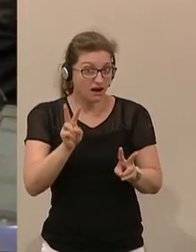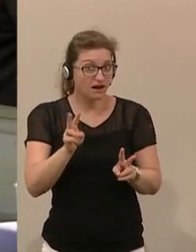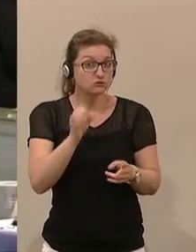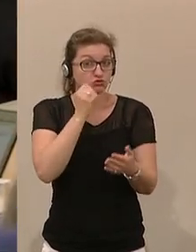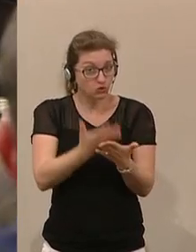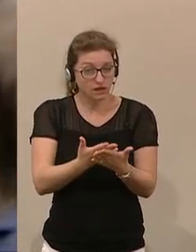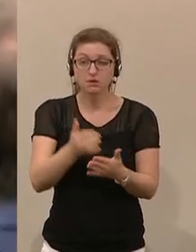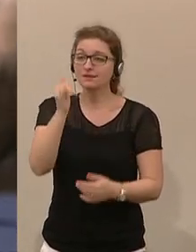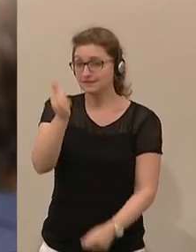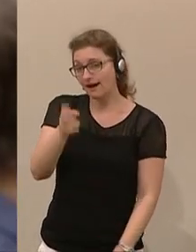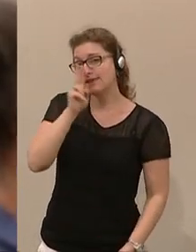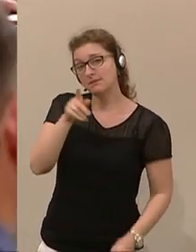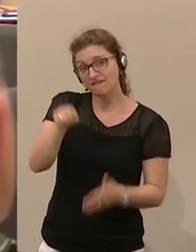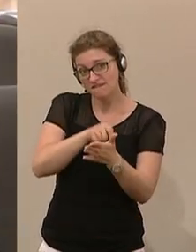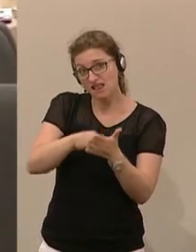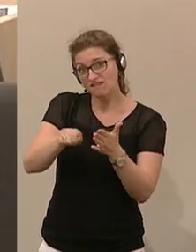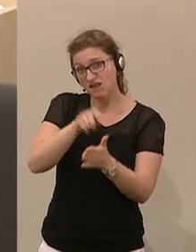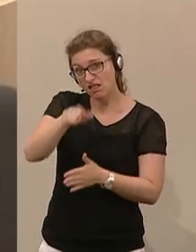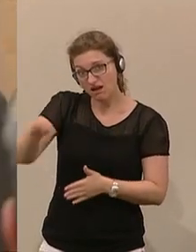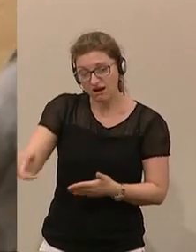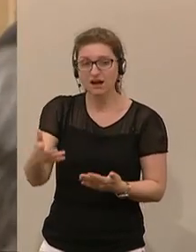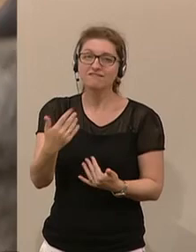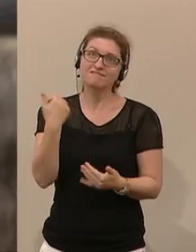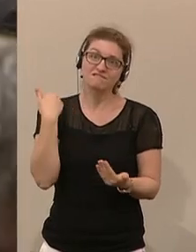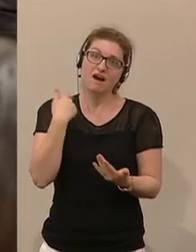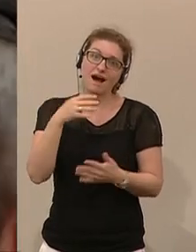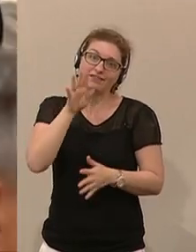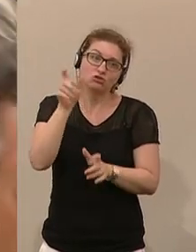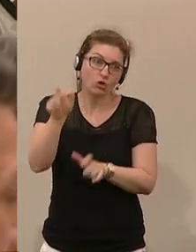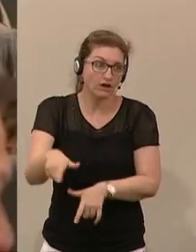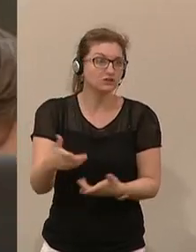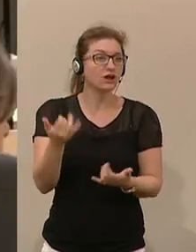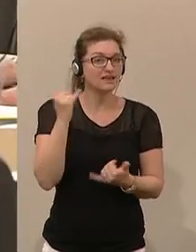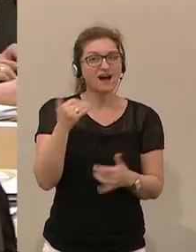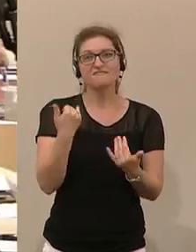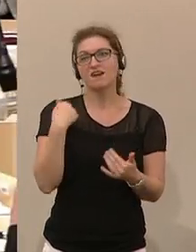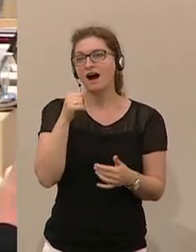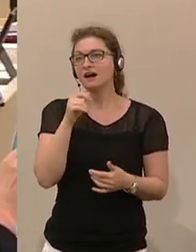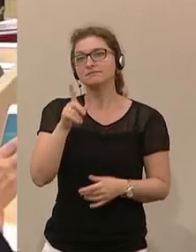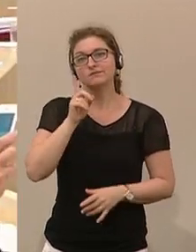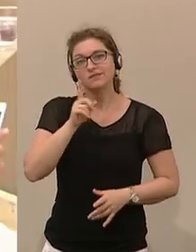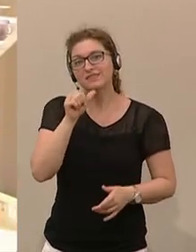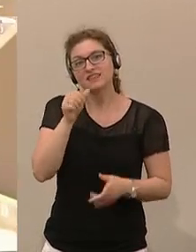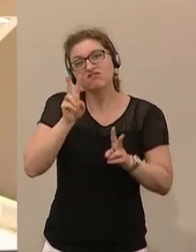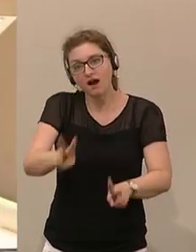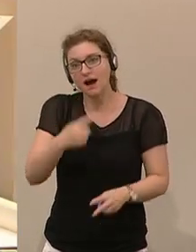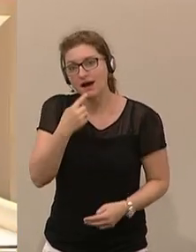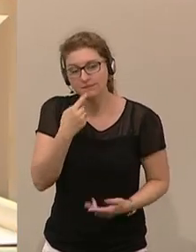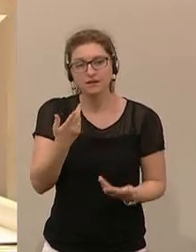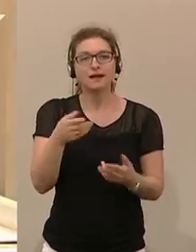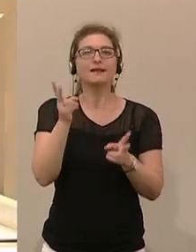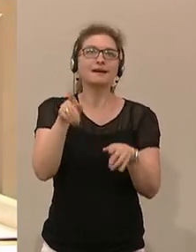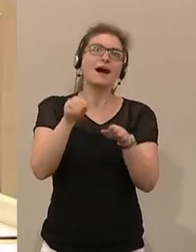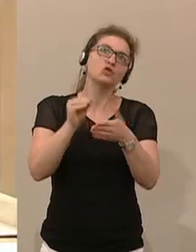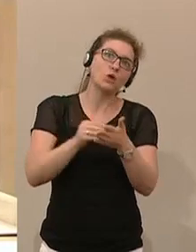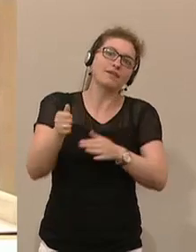ja, liebe Wählerinnen und Wähler, wir haben euch getäuscht, wir haben euch im Stich gelassen, wir haben euch die Unwahrheit gesagt, dann könnten Sie sich noch bei Ihnen